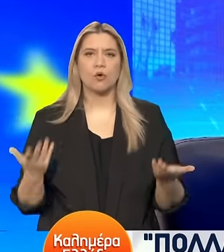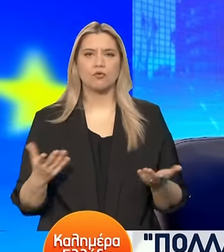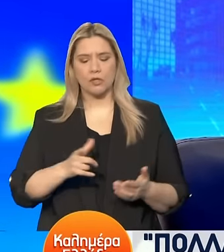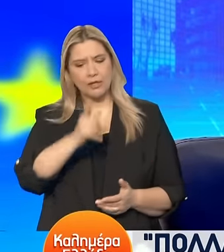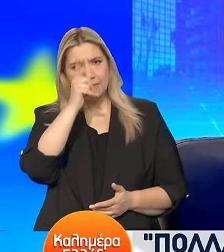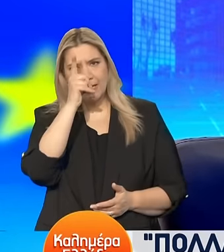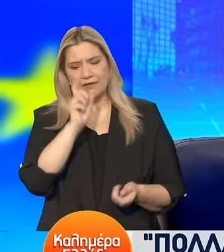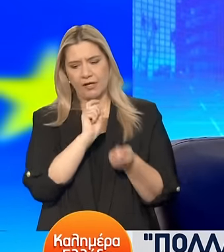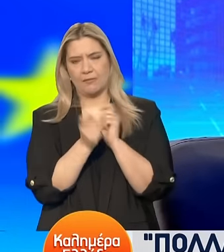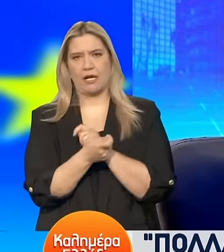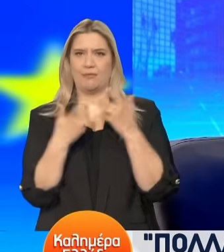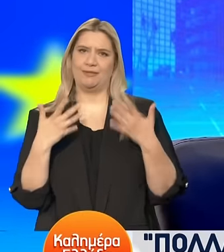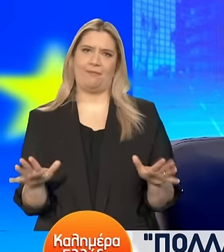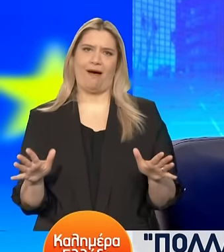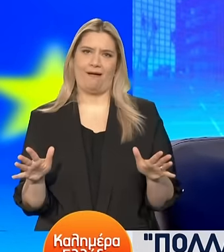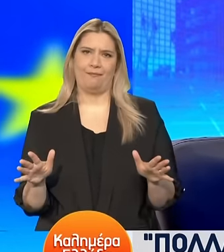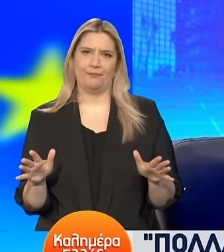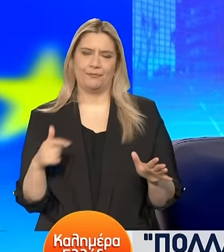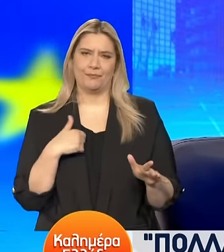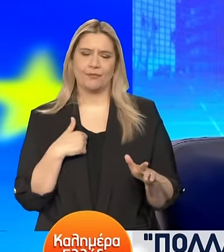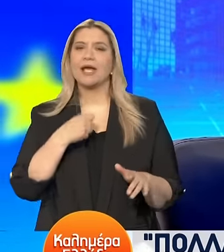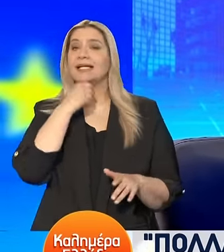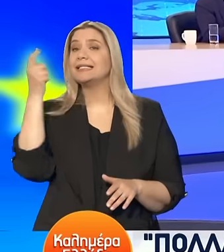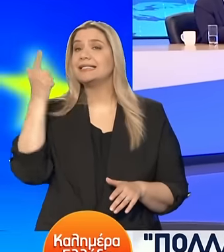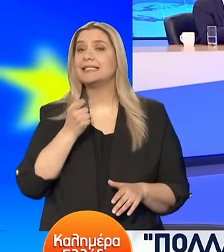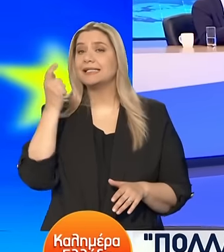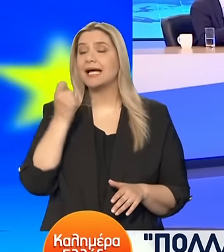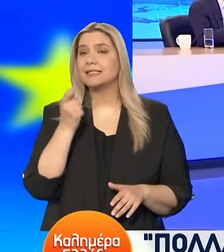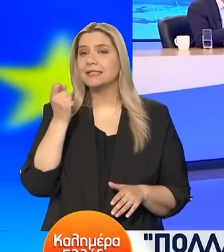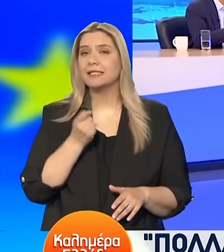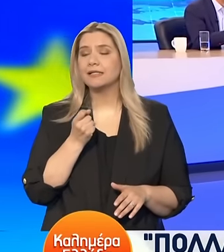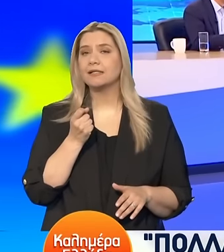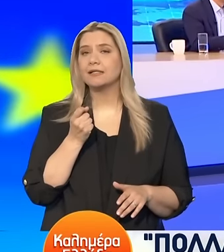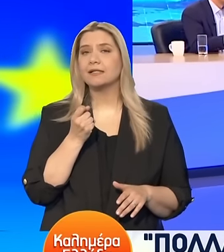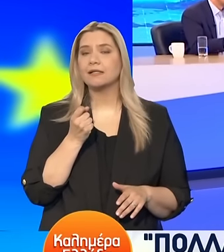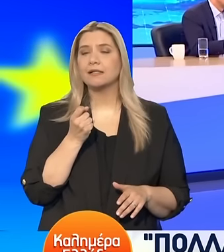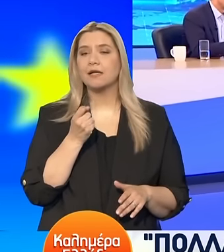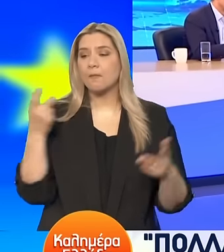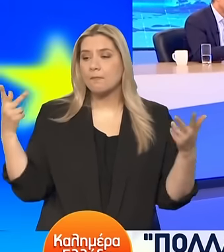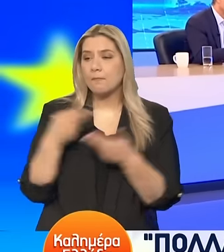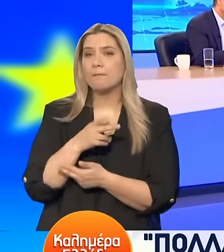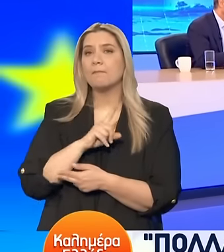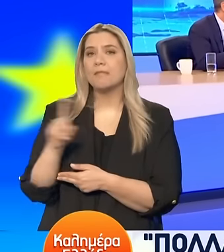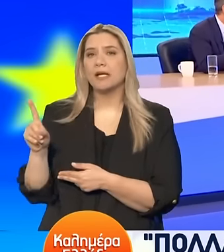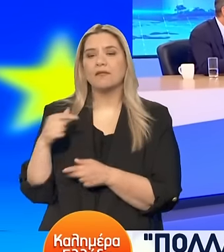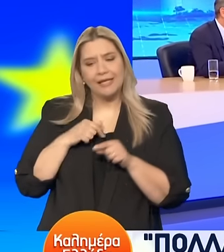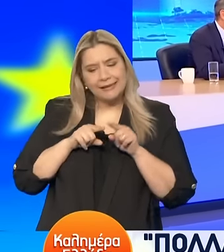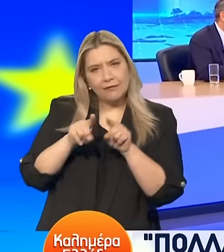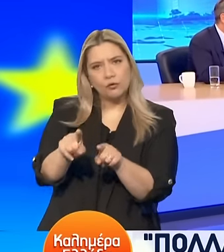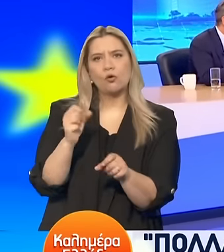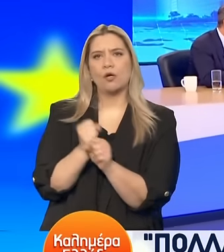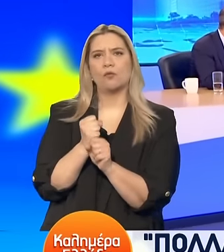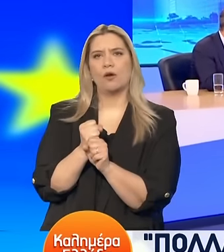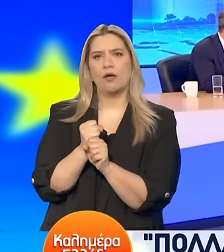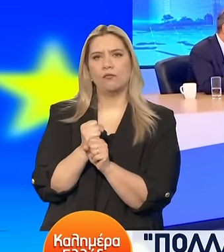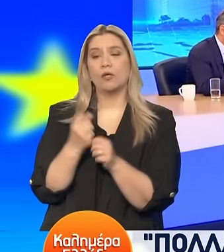μεταρρύθμιση Την οποία κάναμε Να μην περικόπτεται η σύνταξη των συνταξιούχων Οι οποίοι επιλέγουν να εργάζονται Σχεδόν 90.000